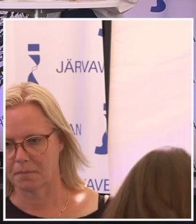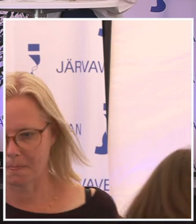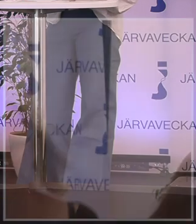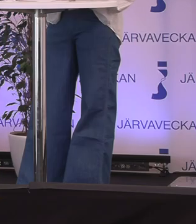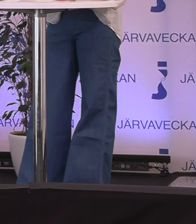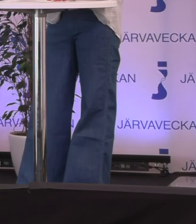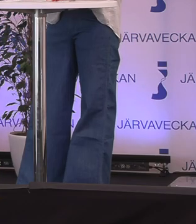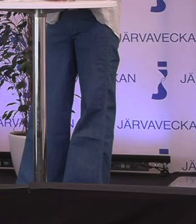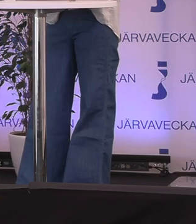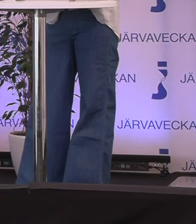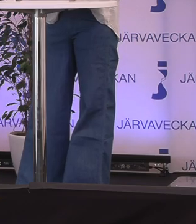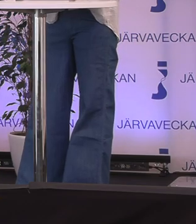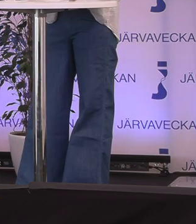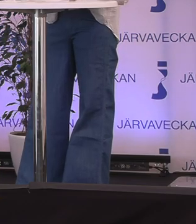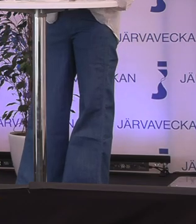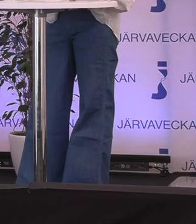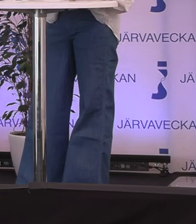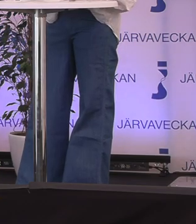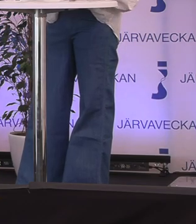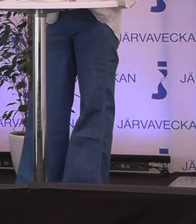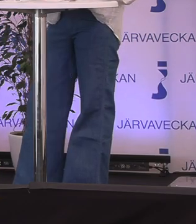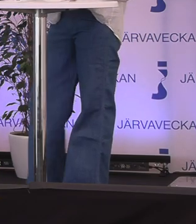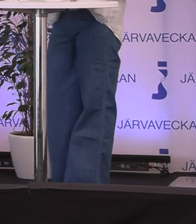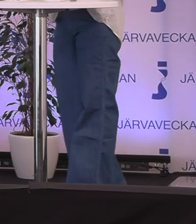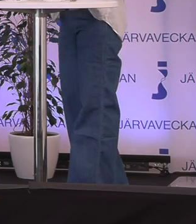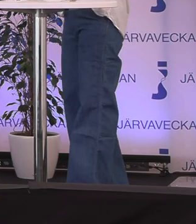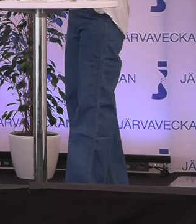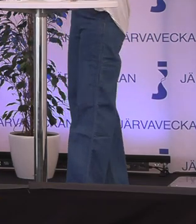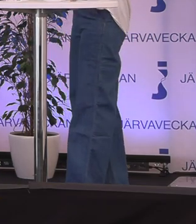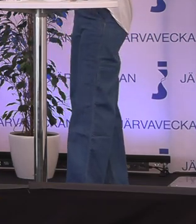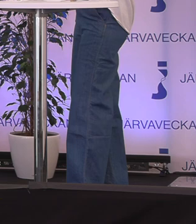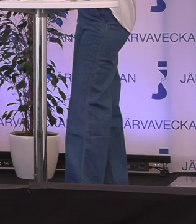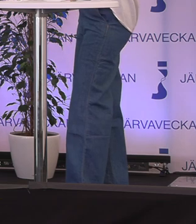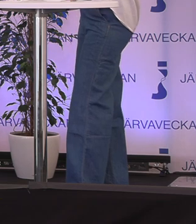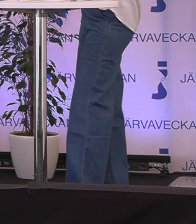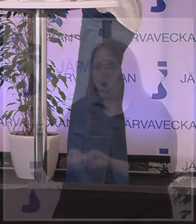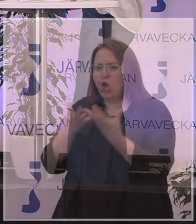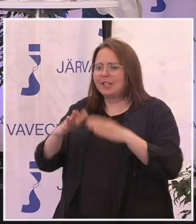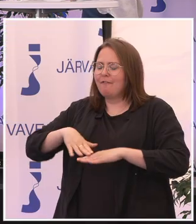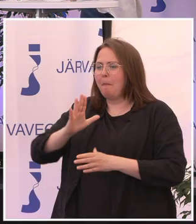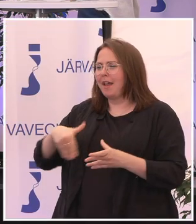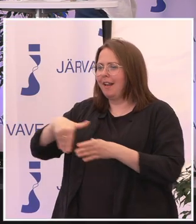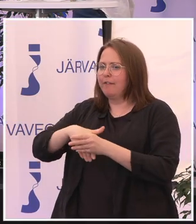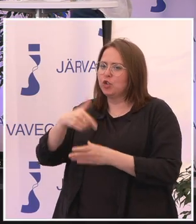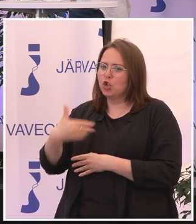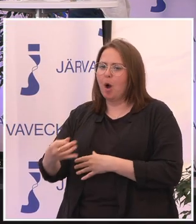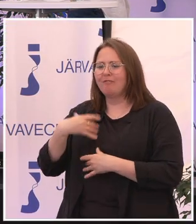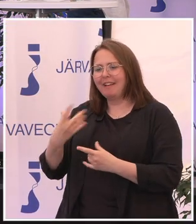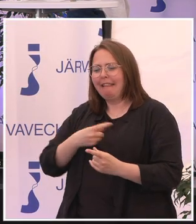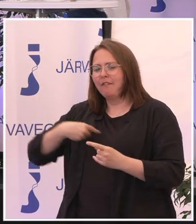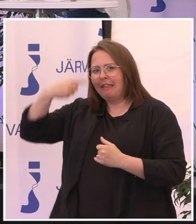helst, vi har tagit fram sju förslag på lösningar för mer innanförskap. För det är ju det vi på något sätt tänker